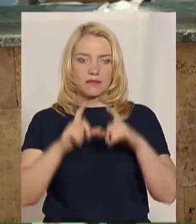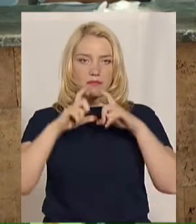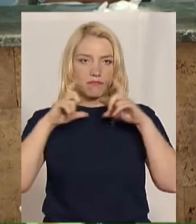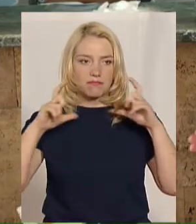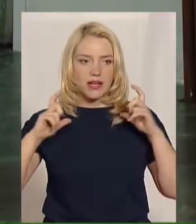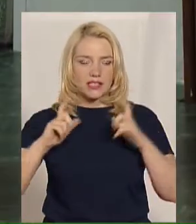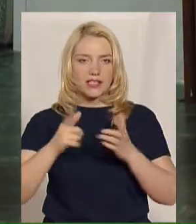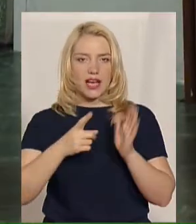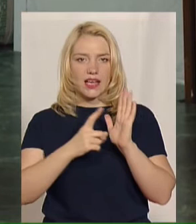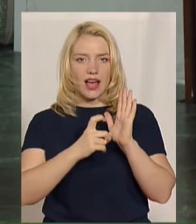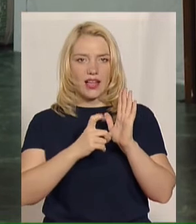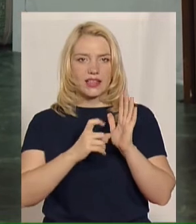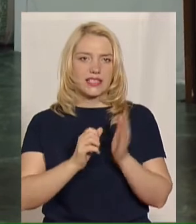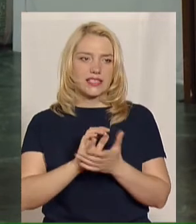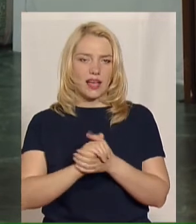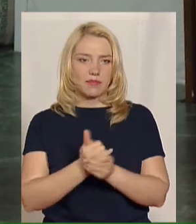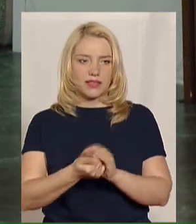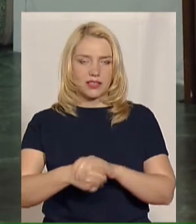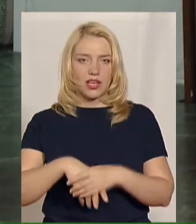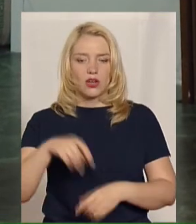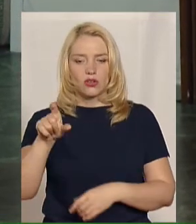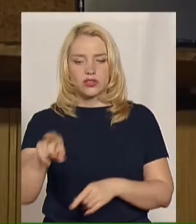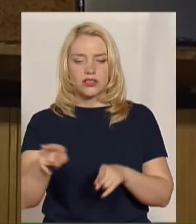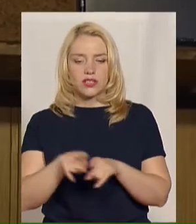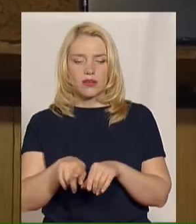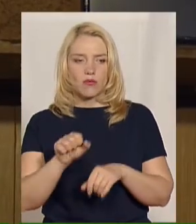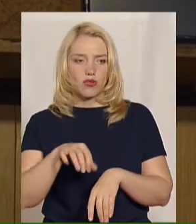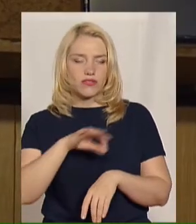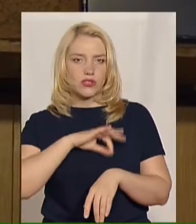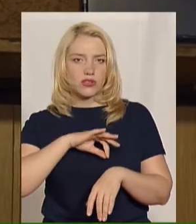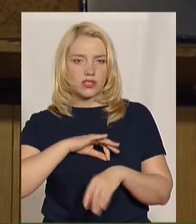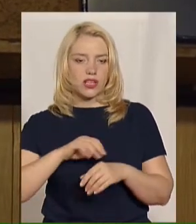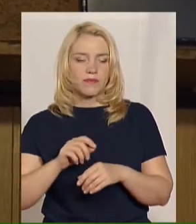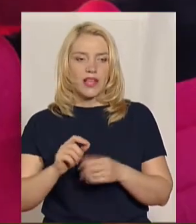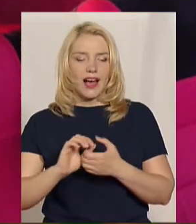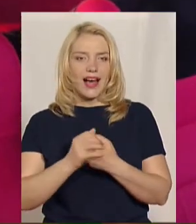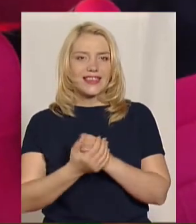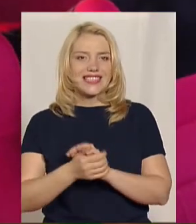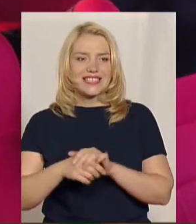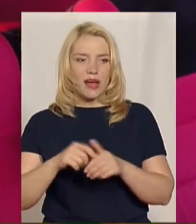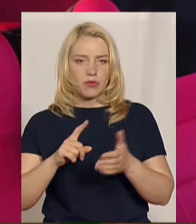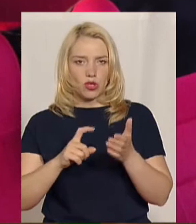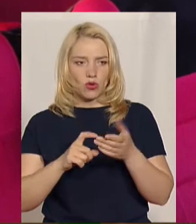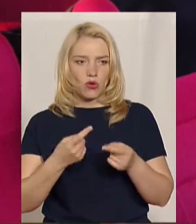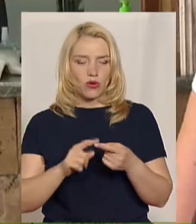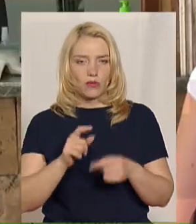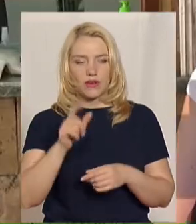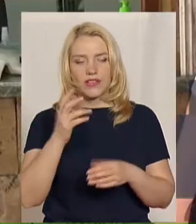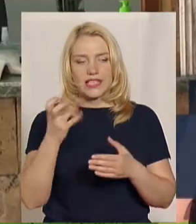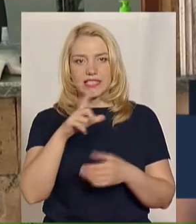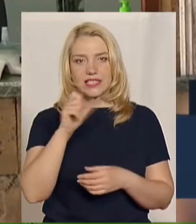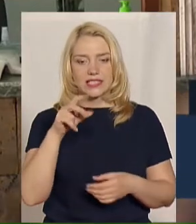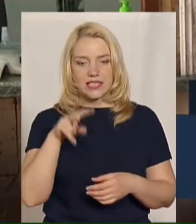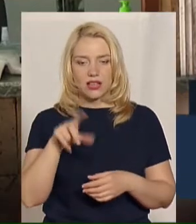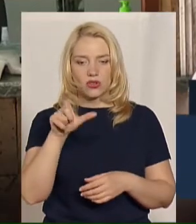це є антисептик. Людина може скористатися антисептиком так само. Жінка додає, в залі, де показують фільм, можна знаходитись без маски. Людина